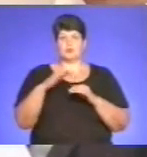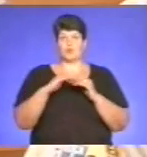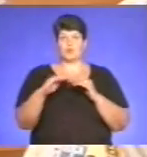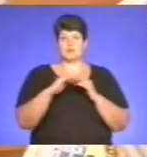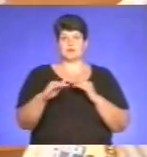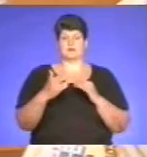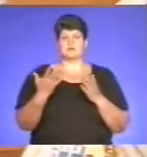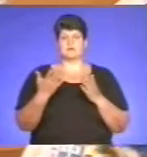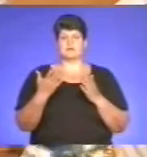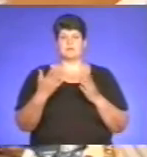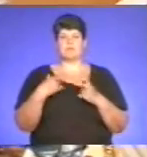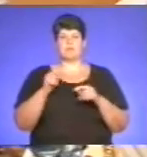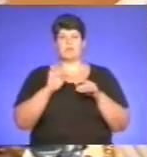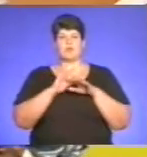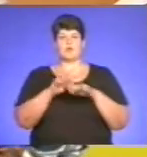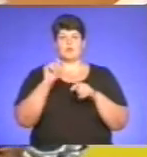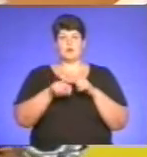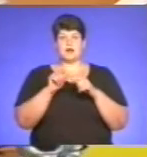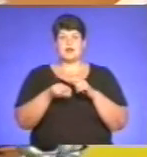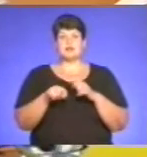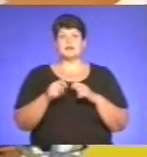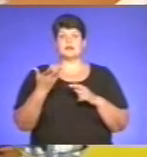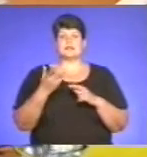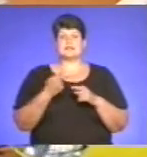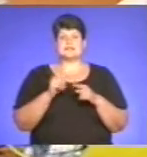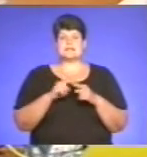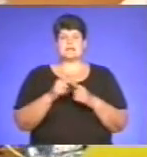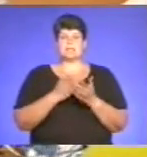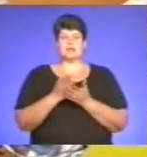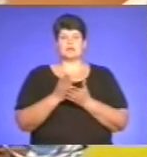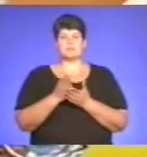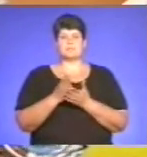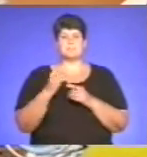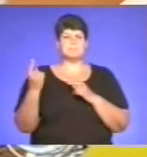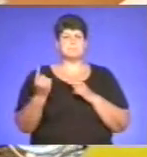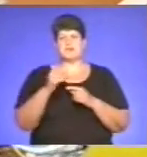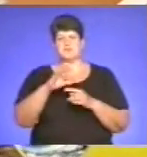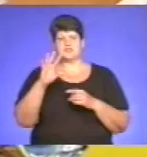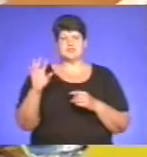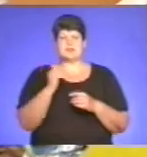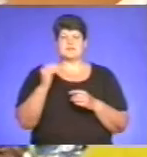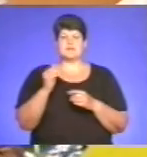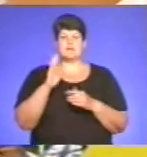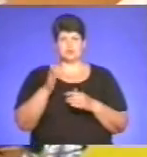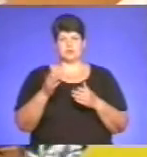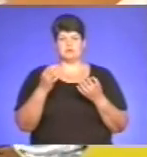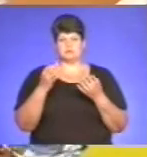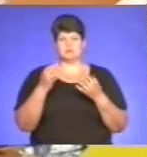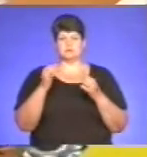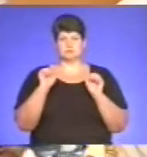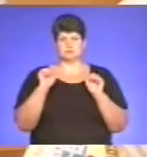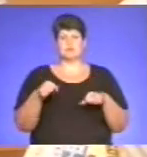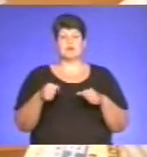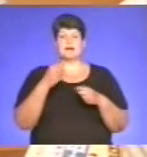Проводимо рейди. Це саме такий метод, який, напевно, перш за все буде доступний, тому що